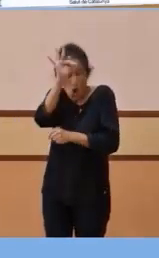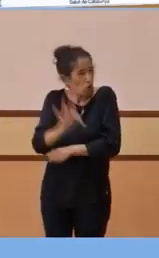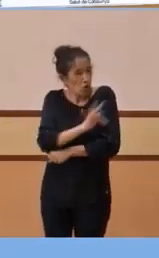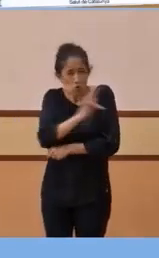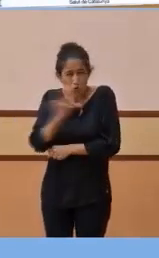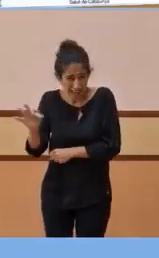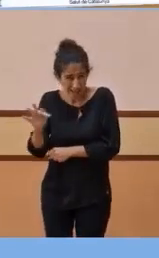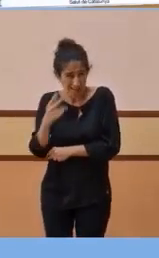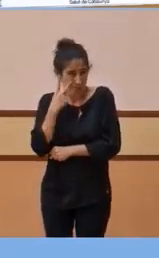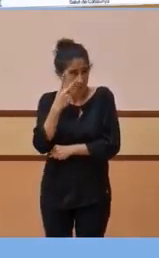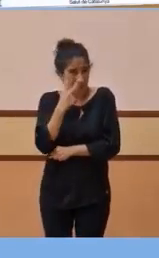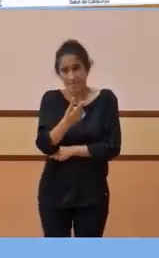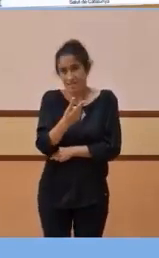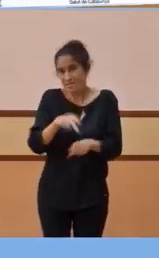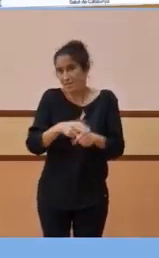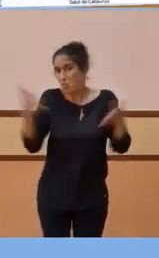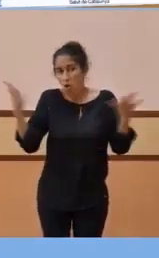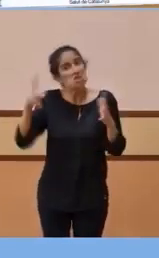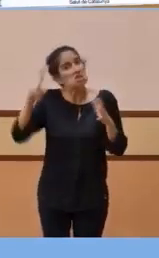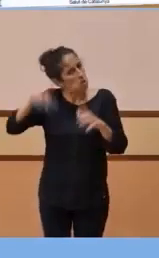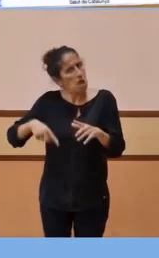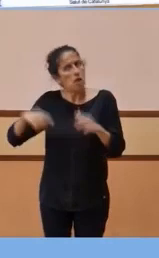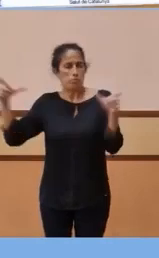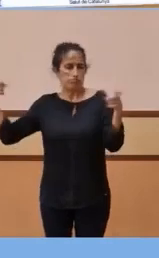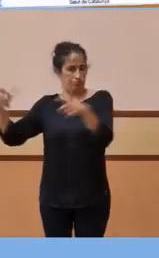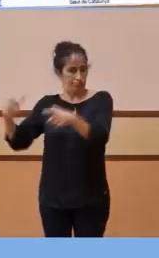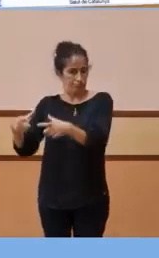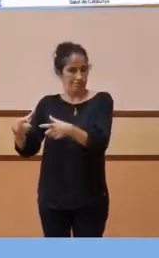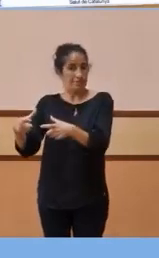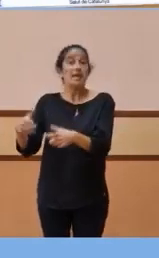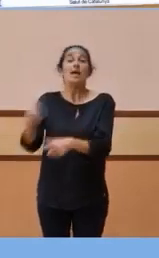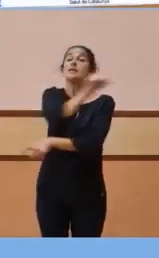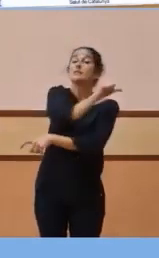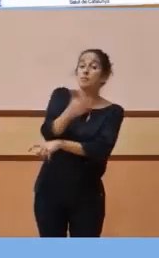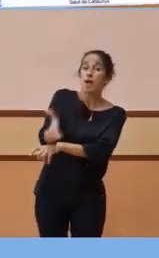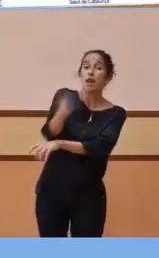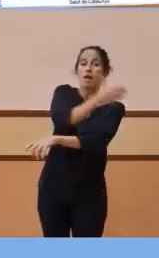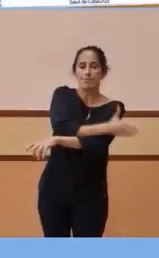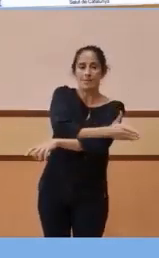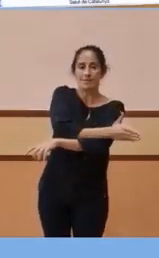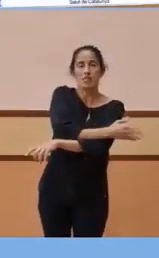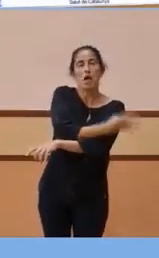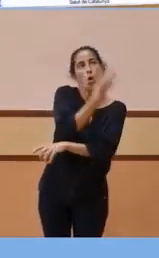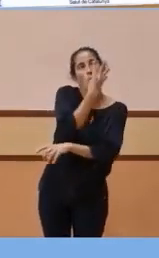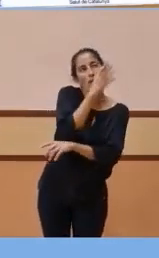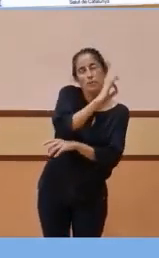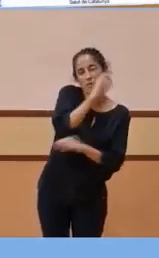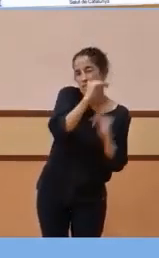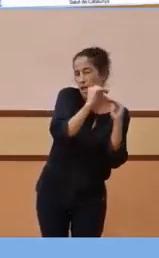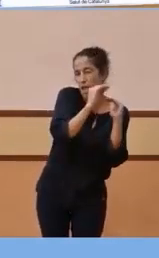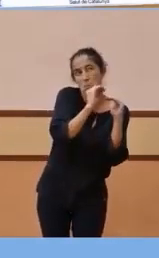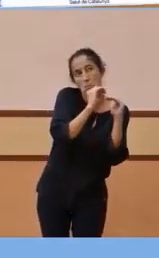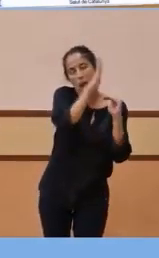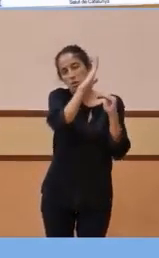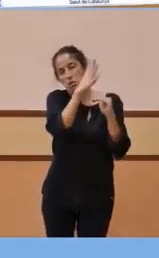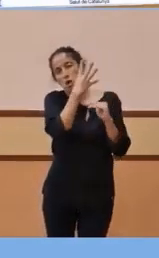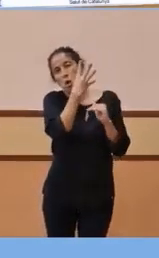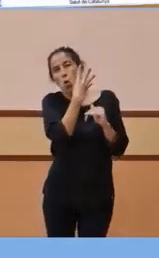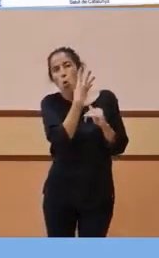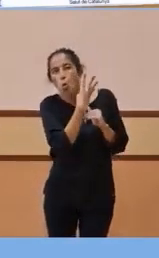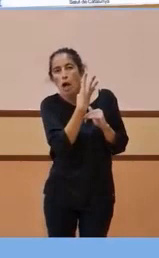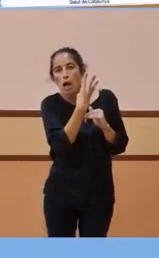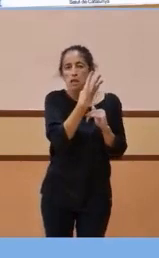'urgències, també una tendència clarament a la baixa. Veníem la setmana passada de superar el 4%, un 4